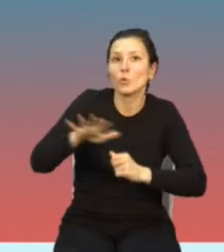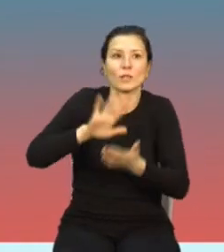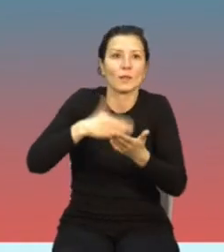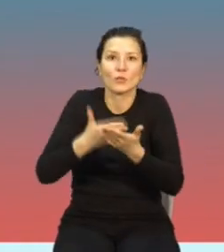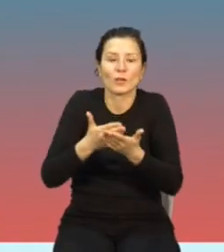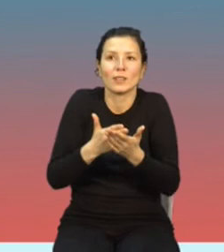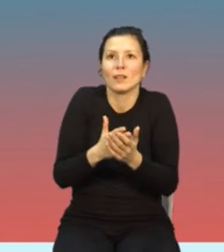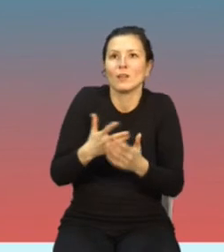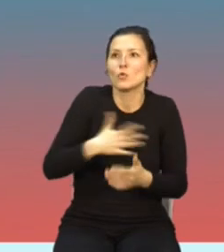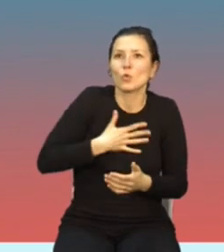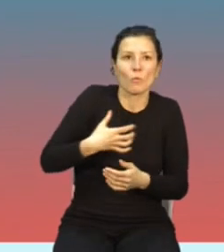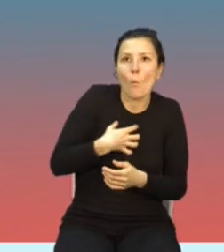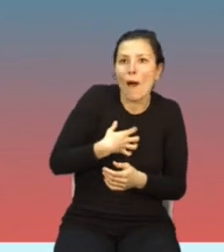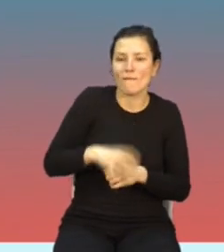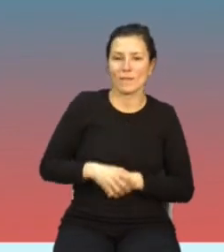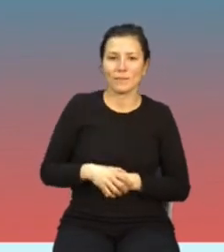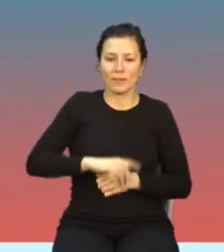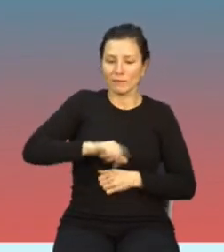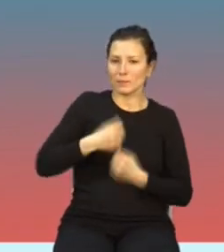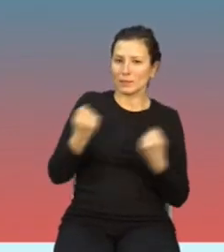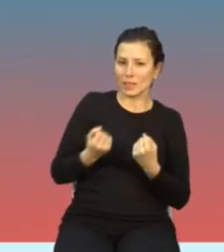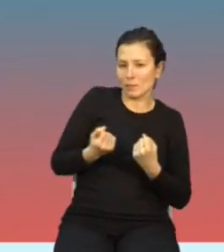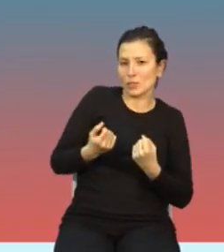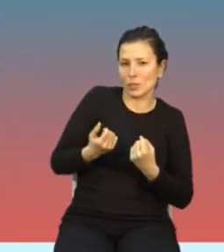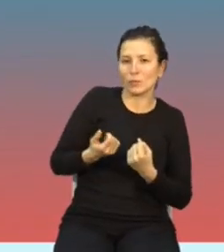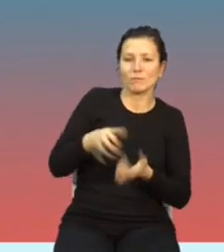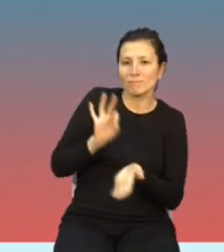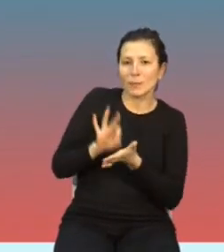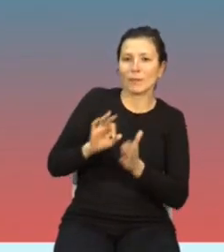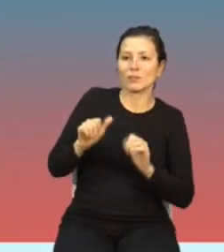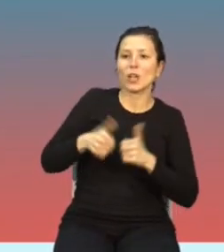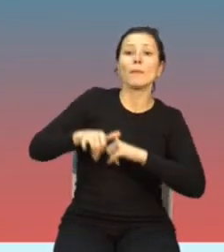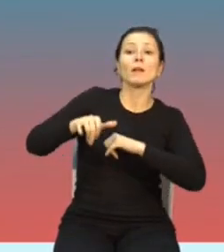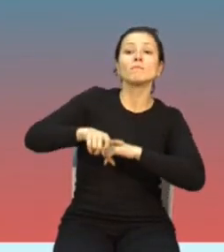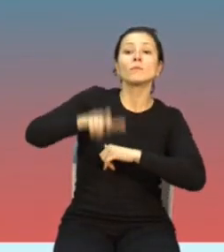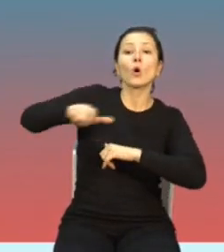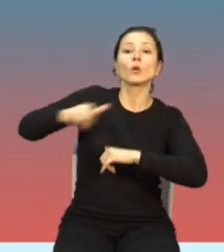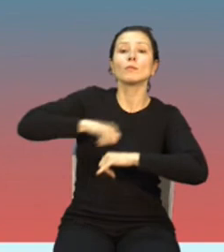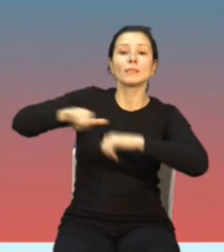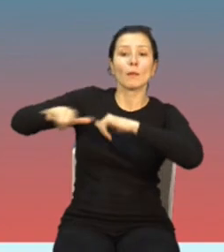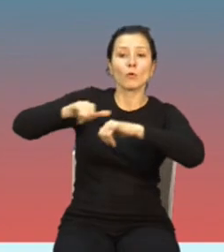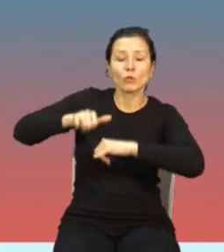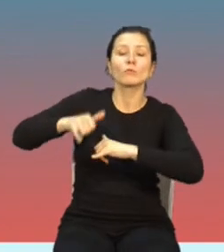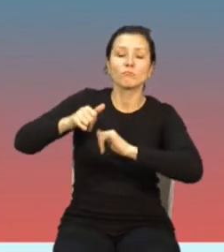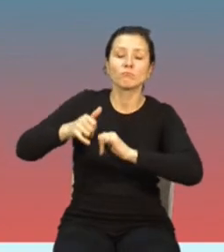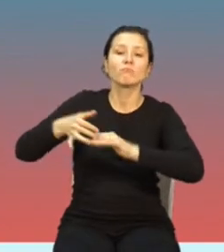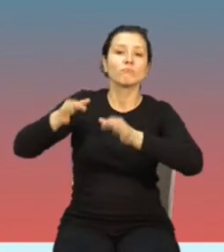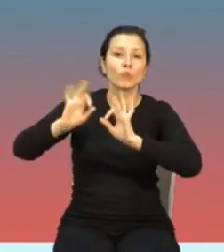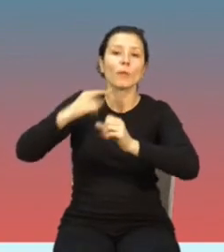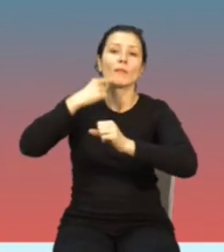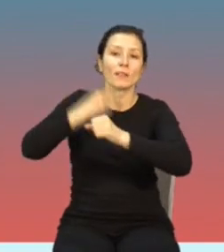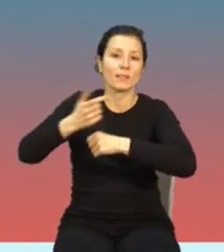przypadku staramy się zapewnić to, by decydenci na poziomie lokalnym podejmowali decyzję w oparciu o odpowiednie informacje, by byli dobrze